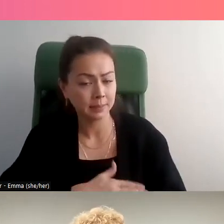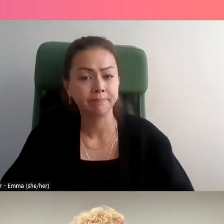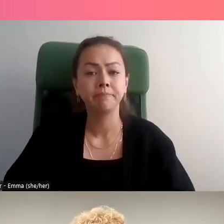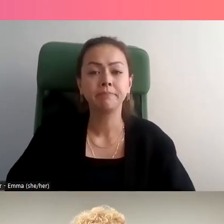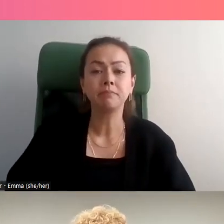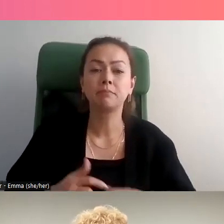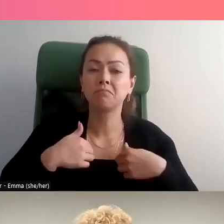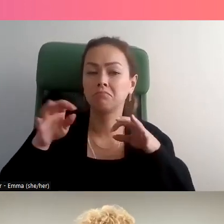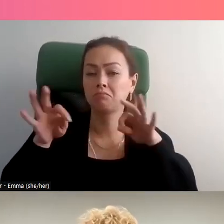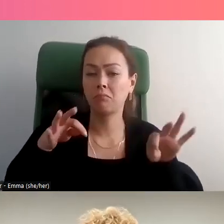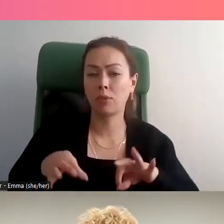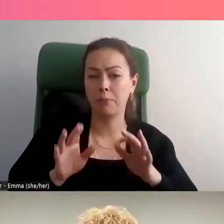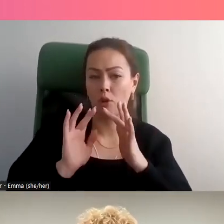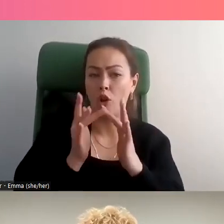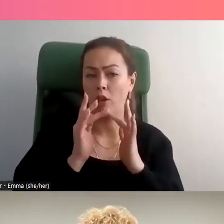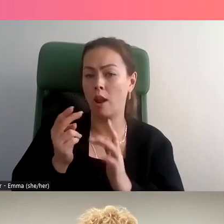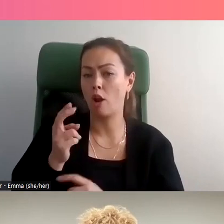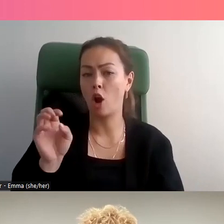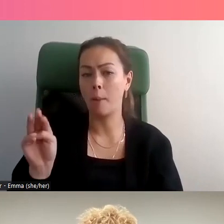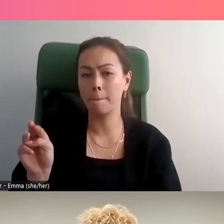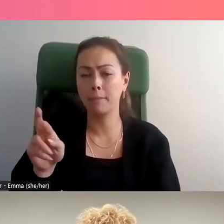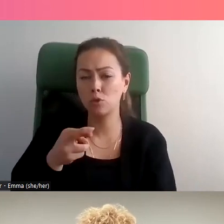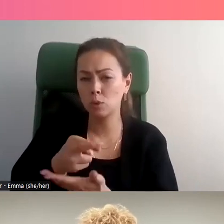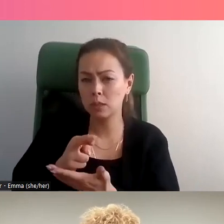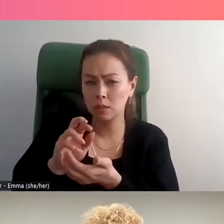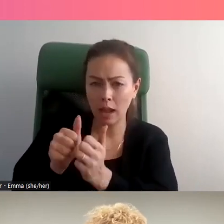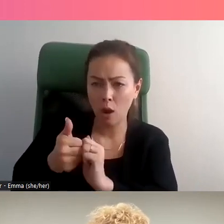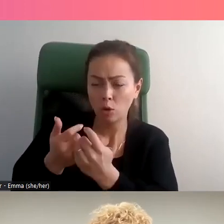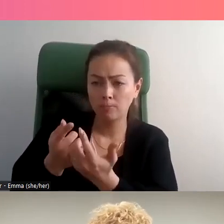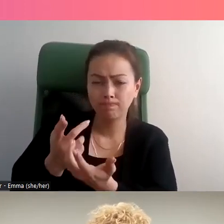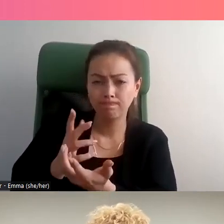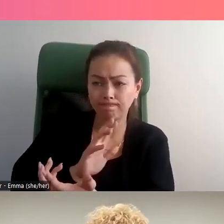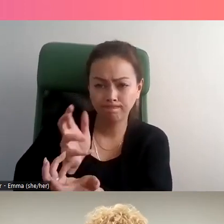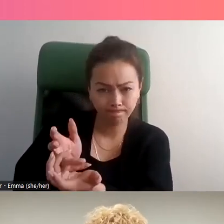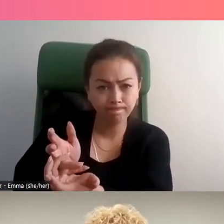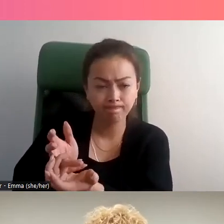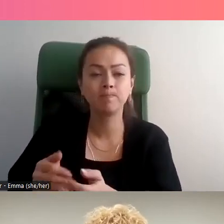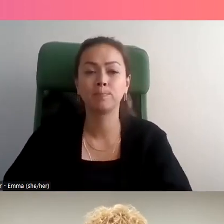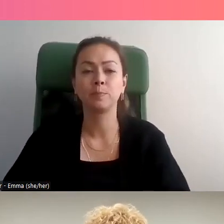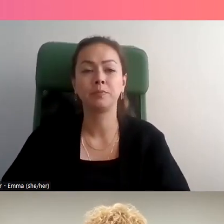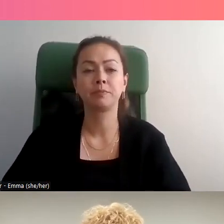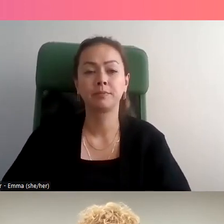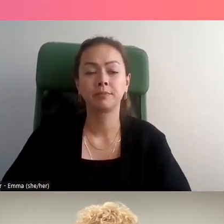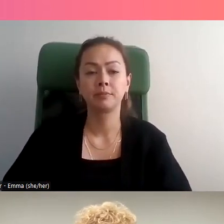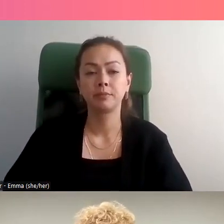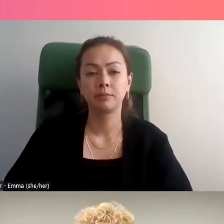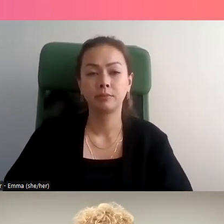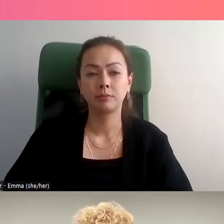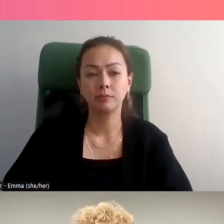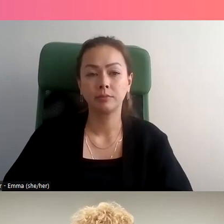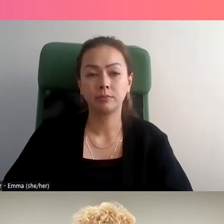Prochaine diapo. J'évoquerai les ressources pour contrer les méfaits en ligne.